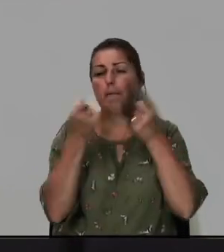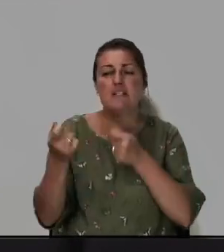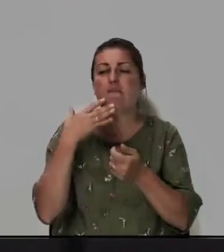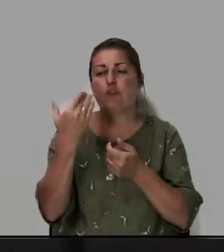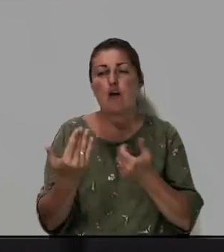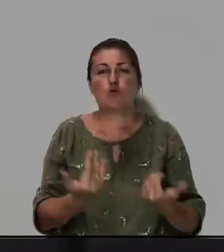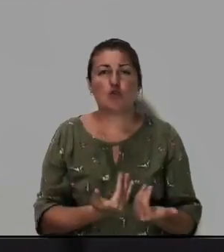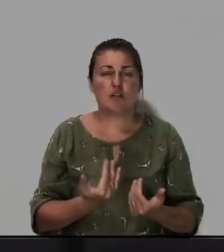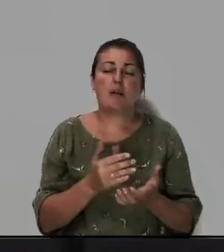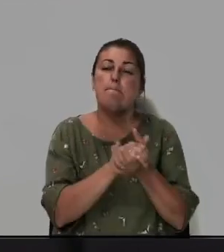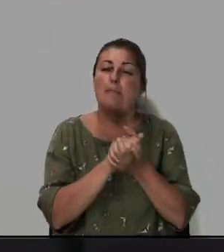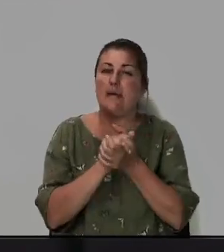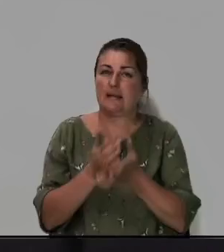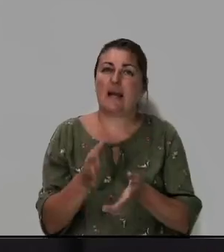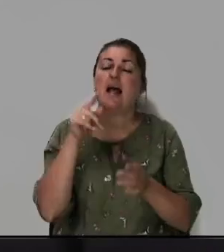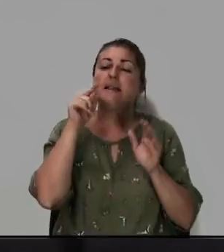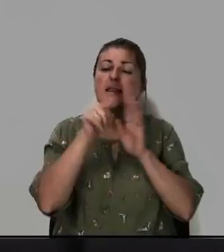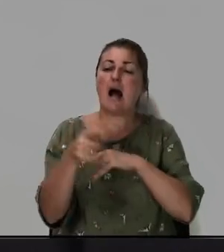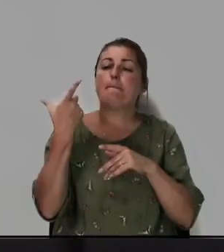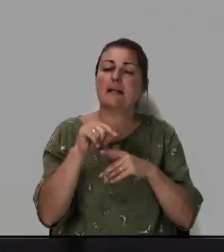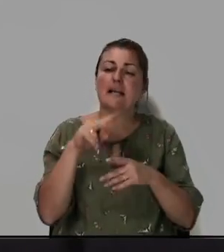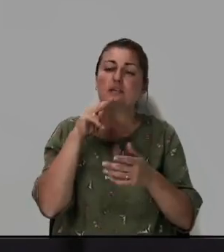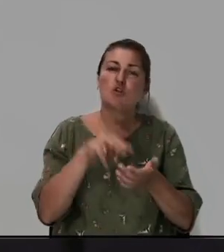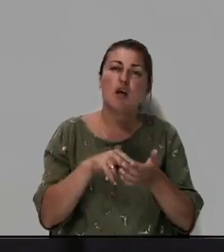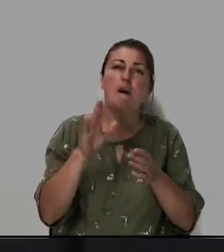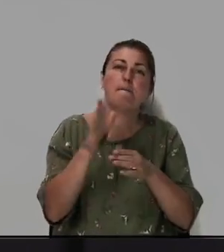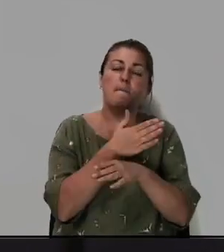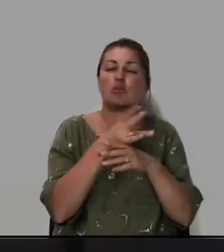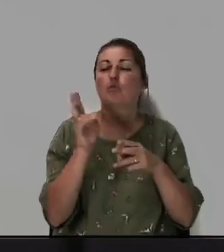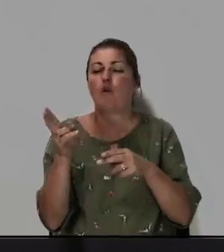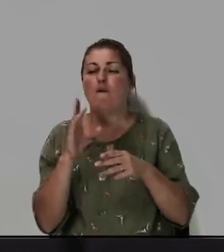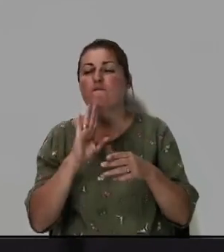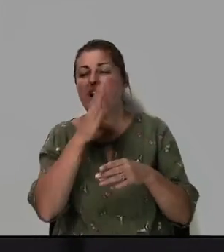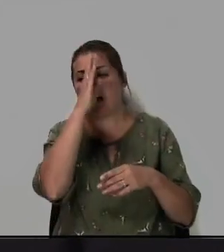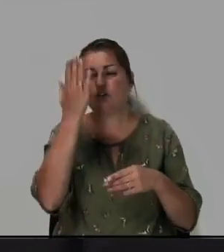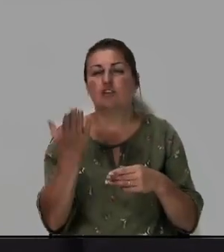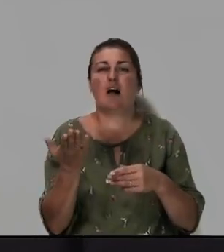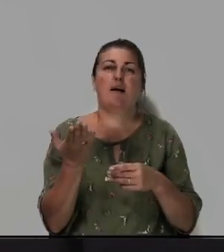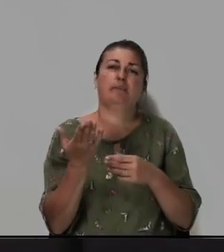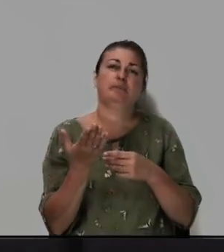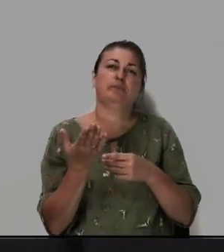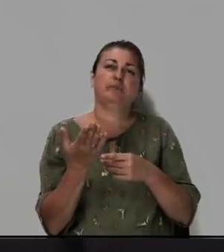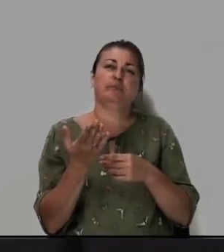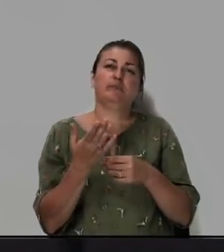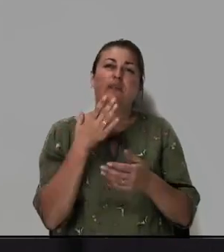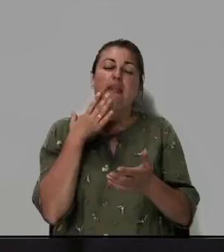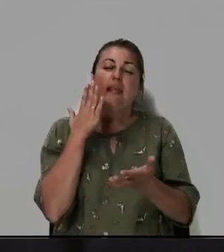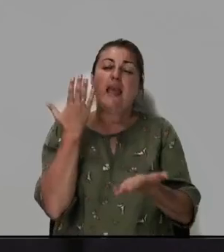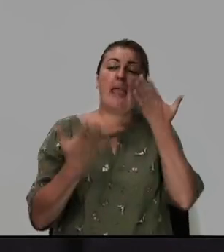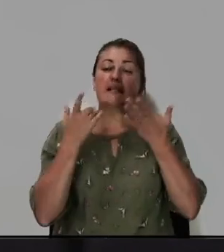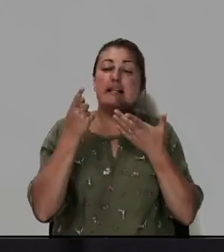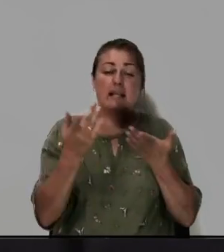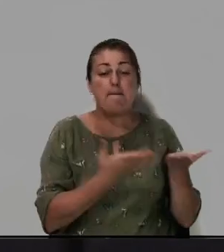жизни мир. Там, где стоит помежду с кем-то вражда, если ты